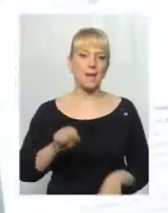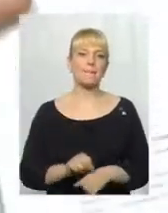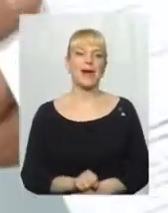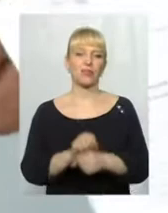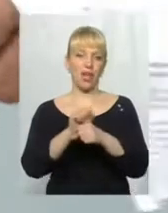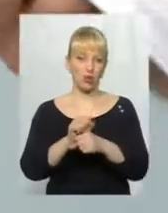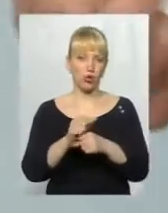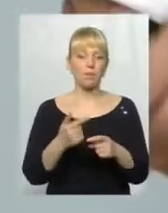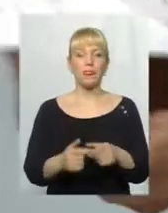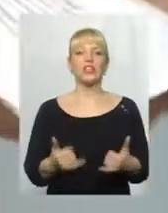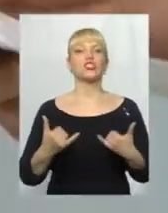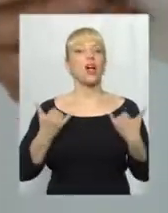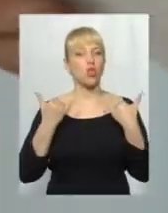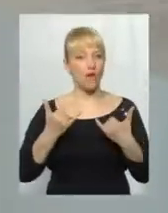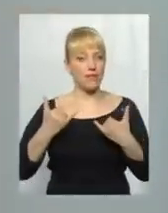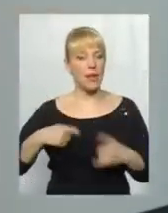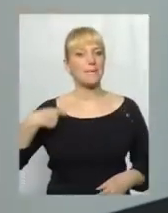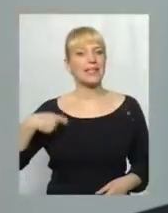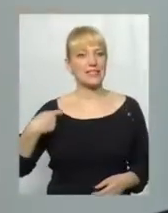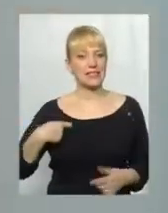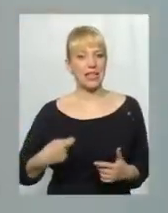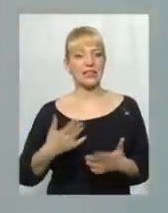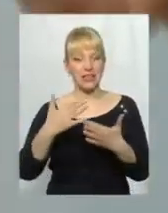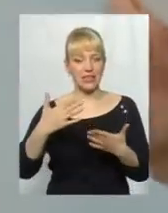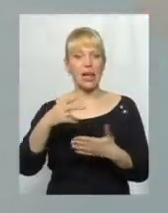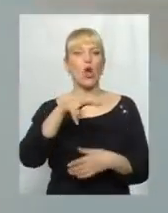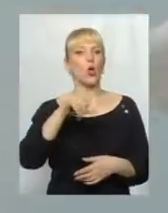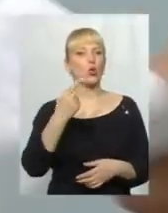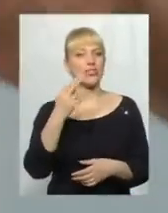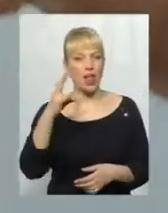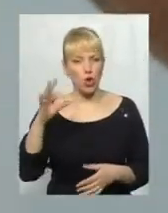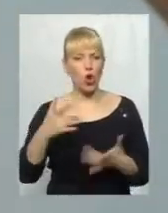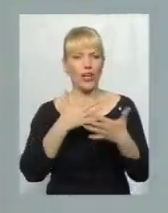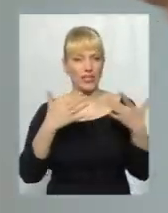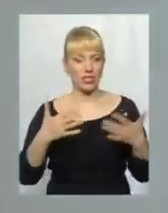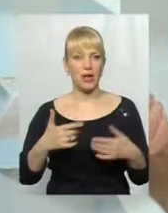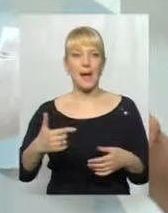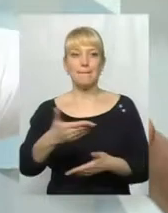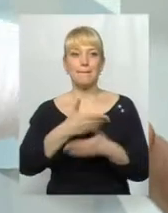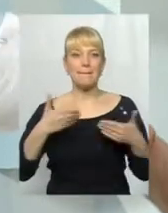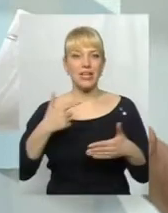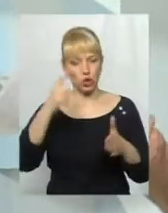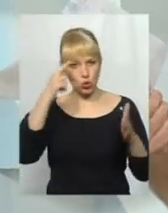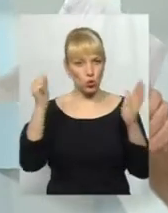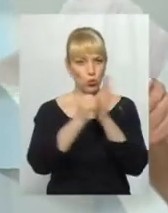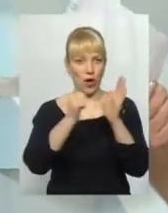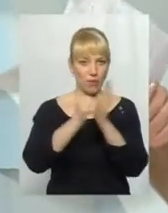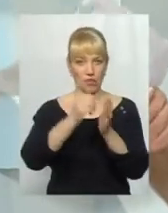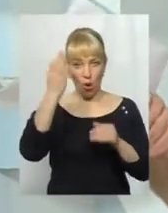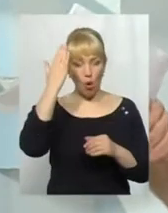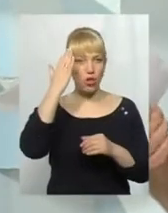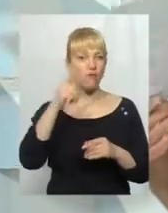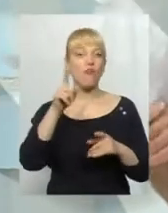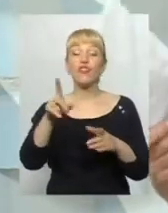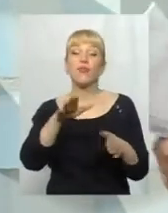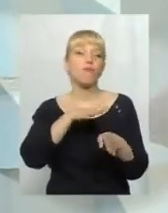що, шановні пане президенти, і так далі, вверху, Луценко і друге, ми стукаємося головою в правоохоронні органи, вони абсолютно не